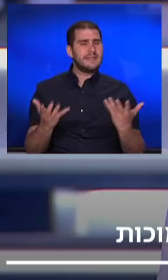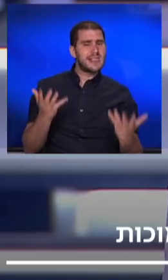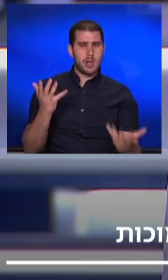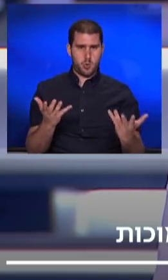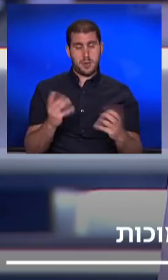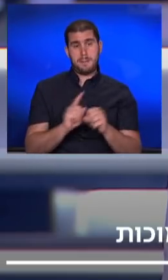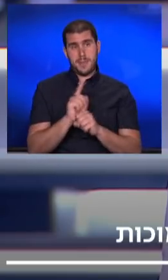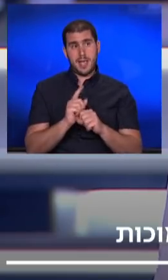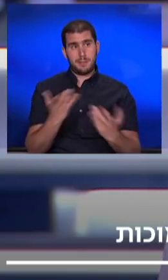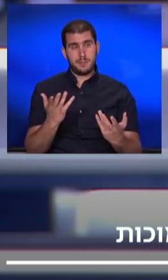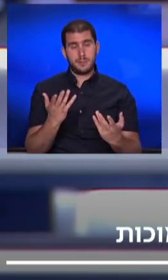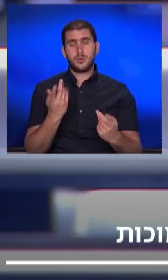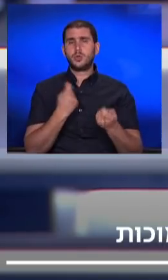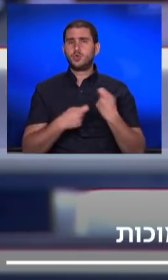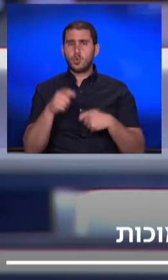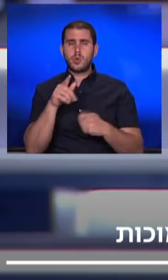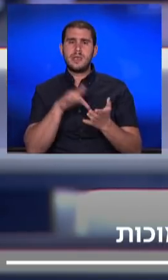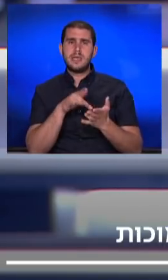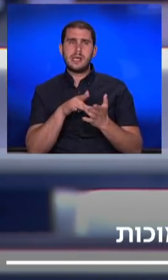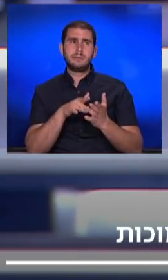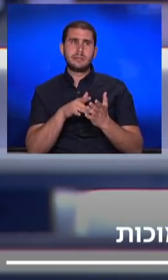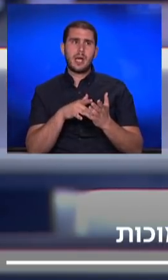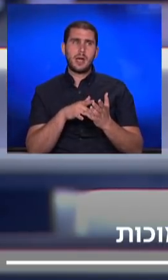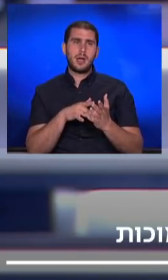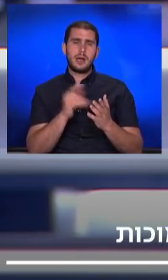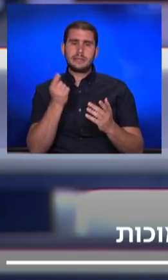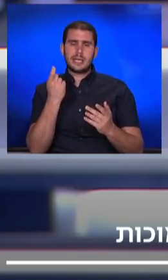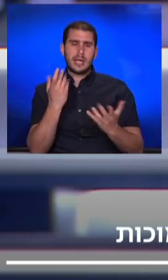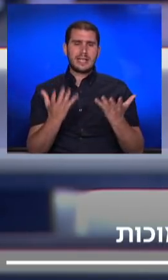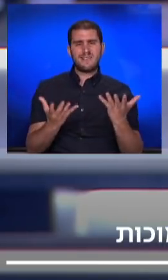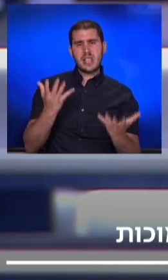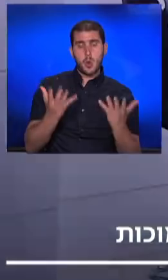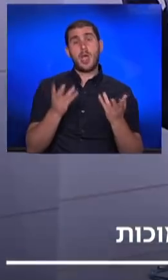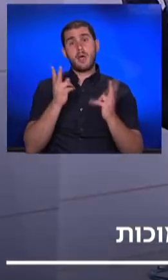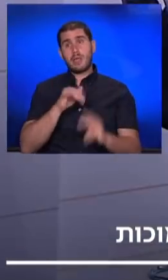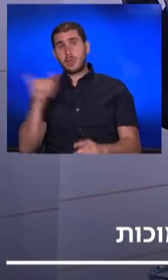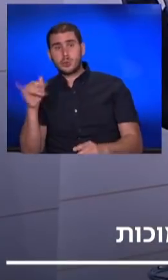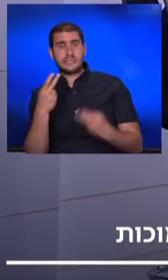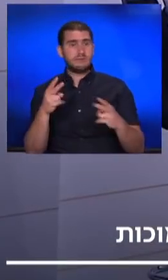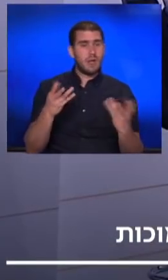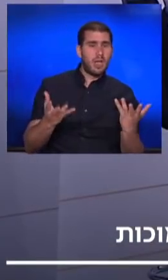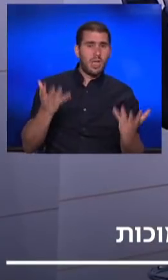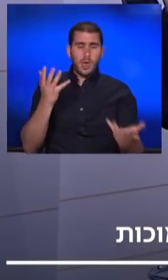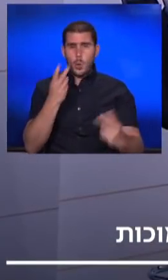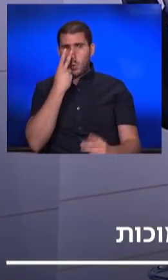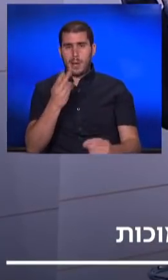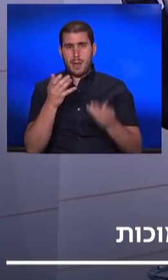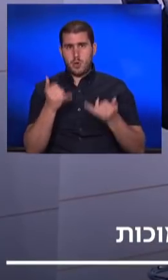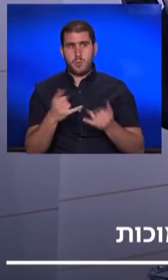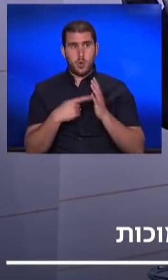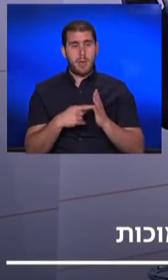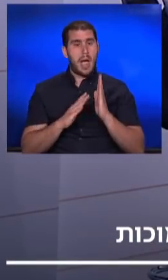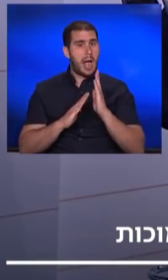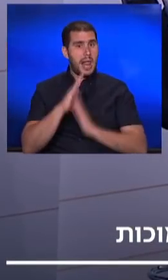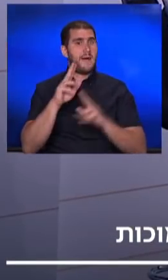השוק נמצא באי ודאות, אפשר לטוס, אי אפשר לטוס. אנחנו רואים היום גידול מאוד